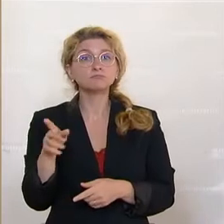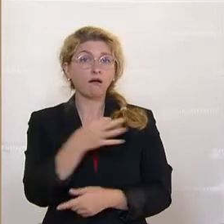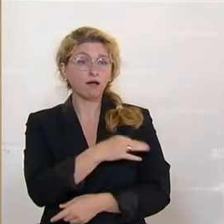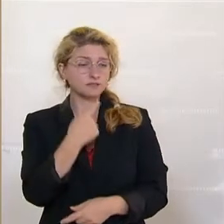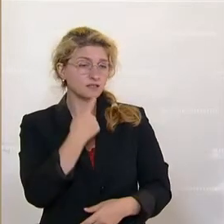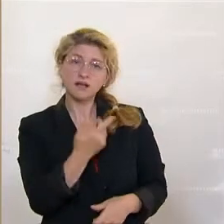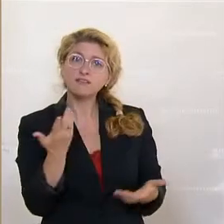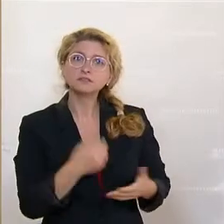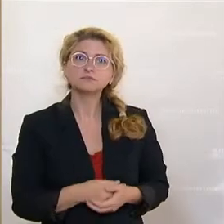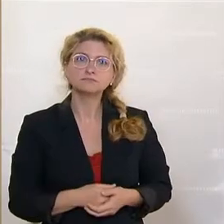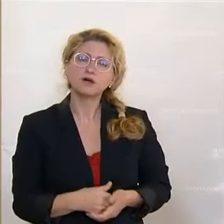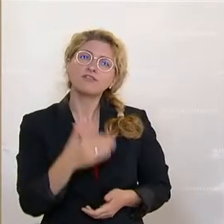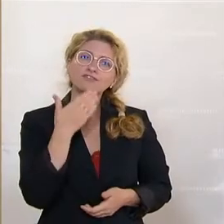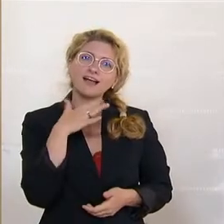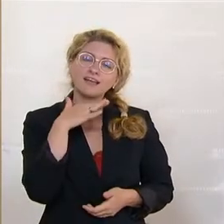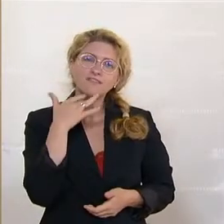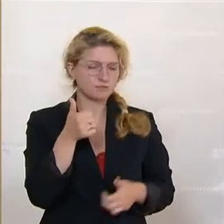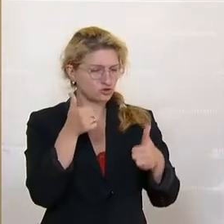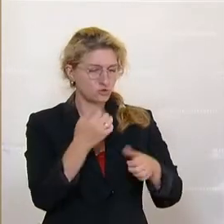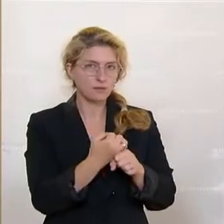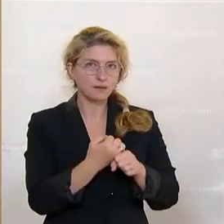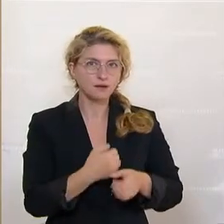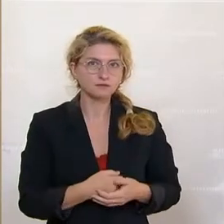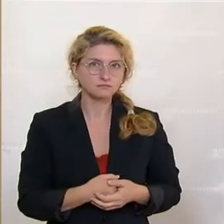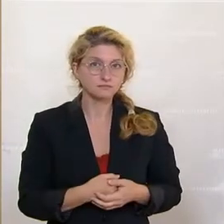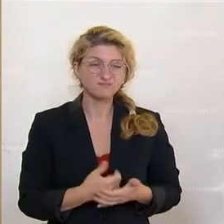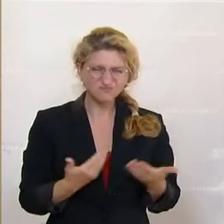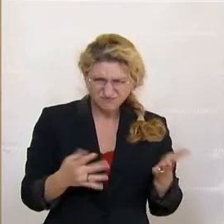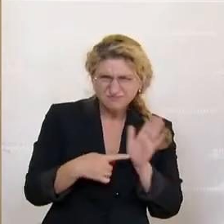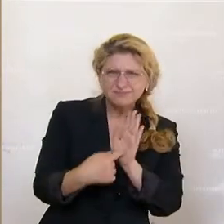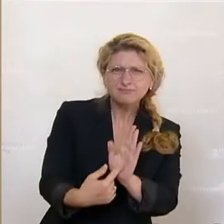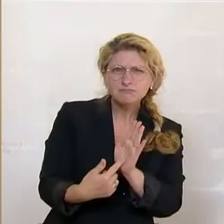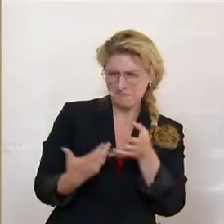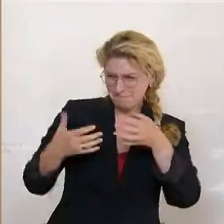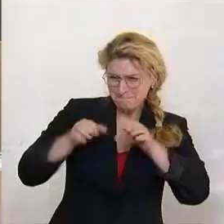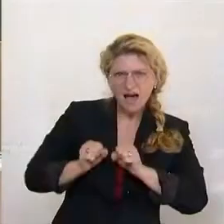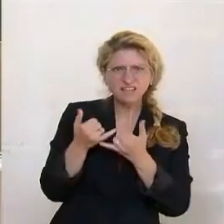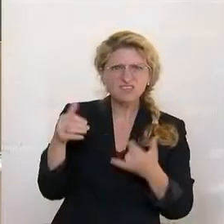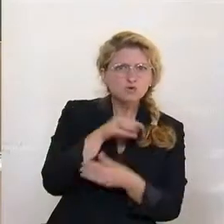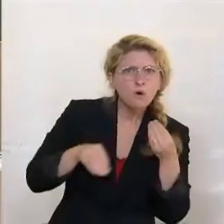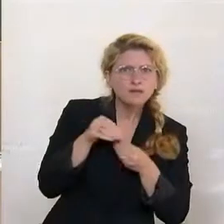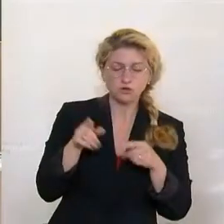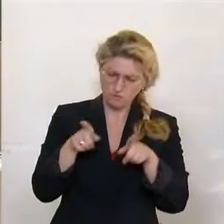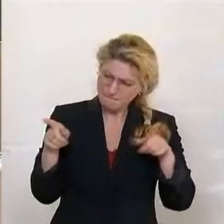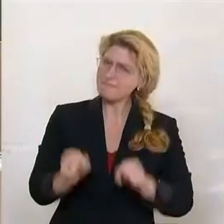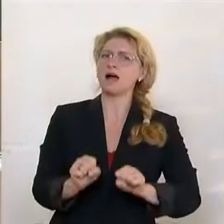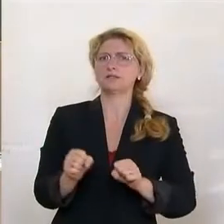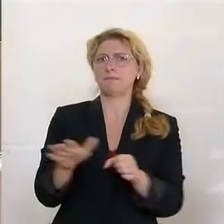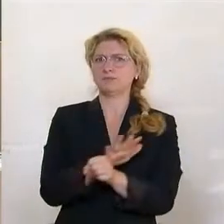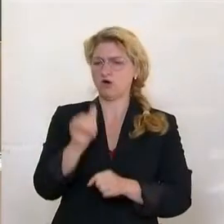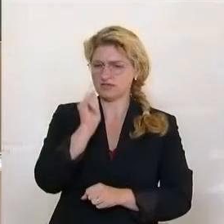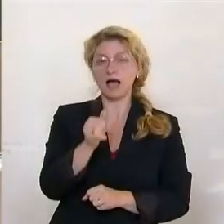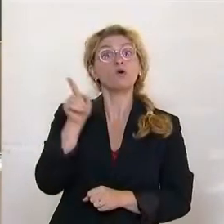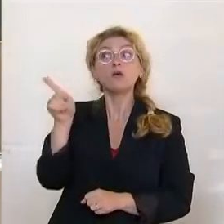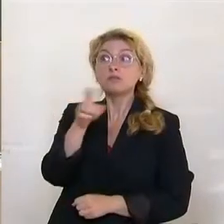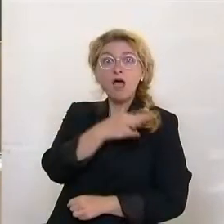super gemacht. Da sehen wir, wie mit Macht umgegangen wird und wie mit Macht hier missbraucht wird. Bis heute, bis heute hat der